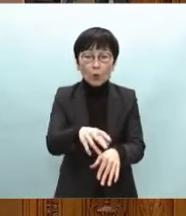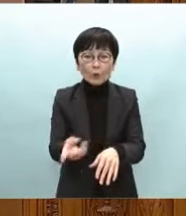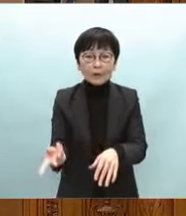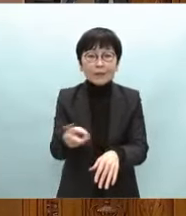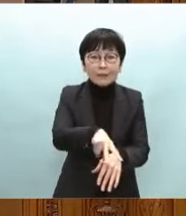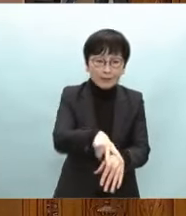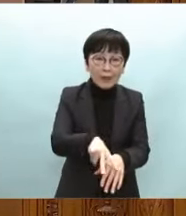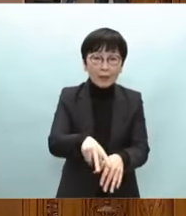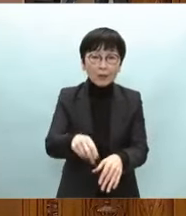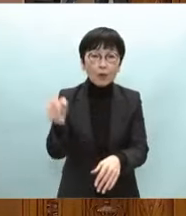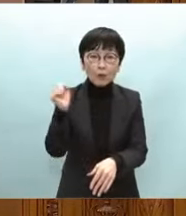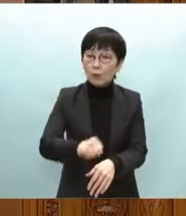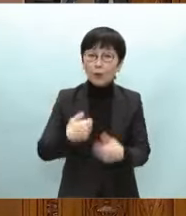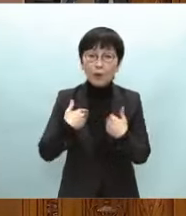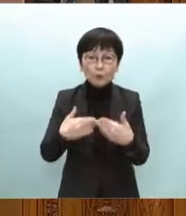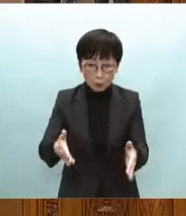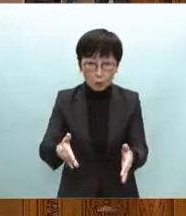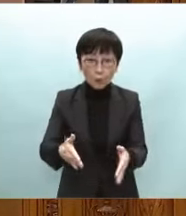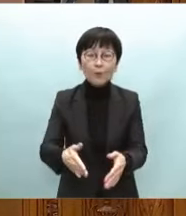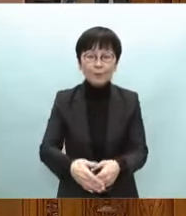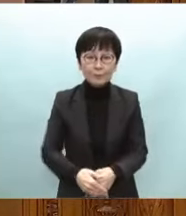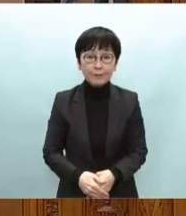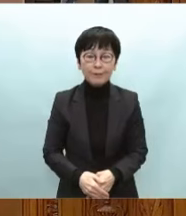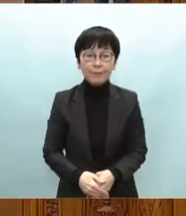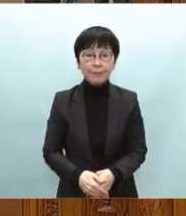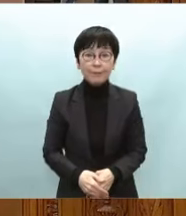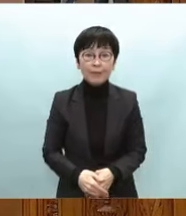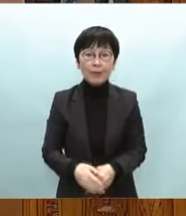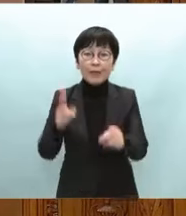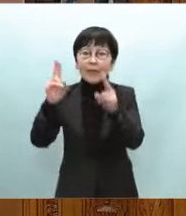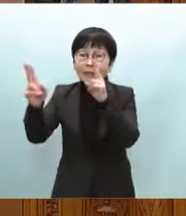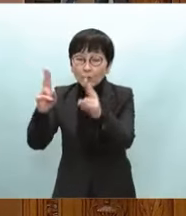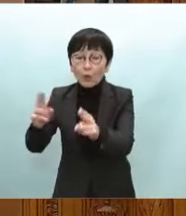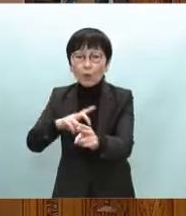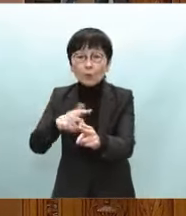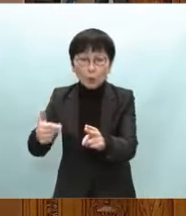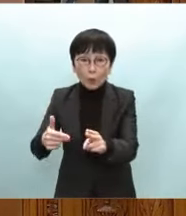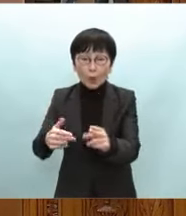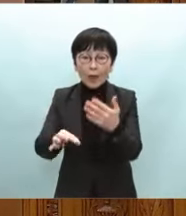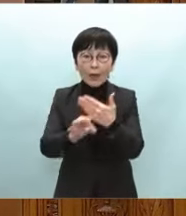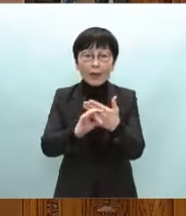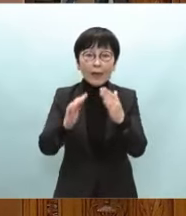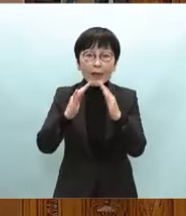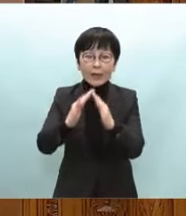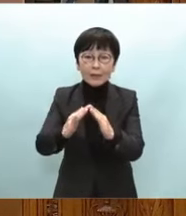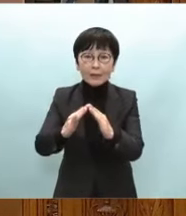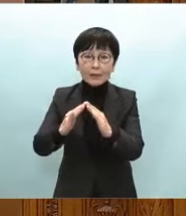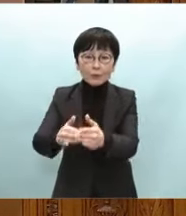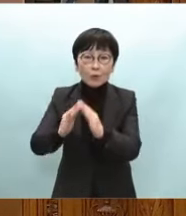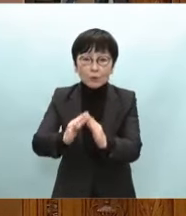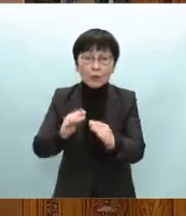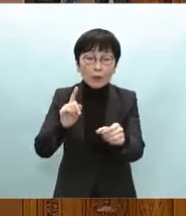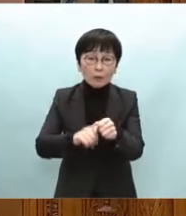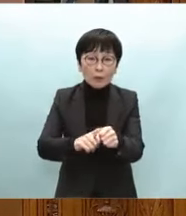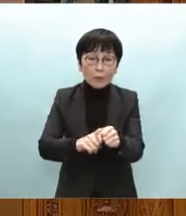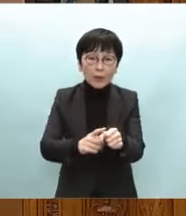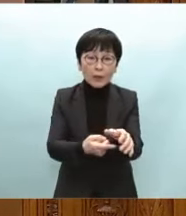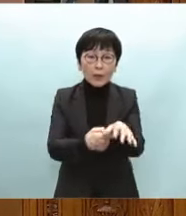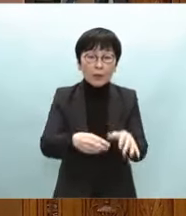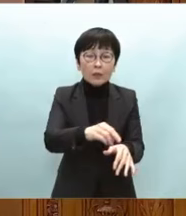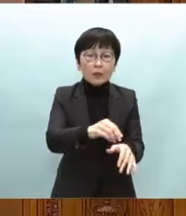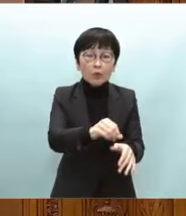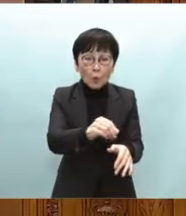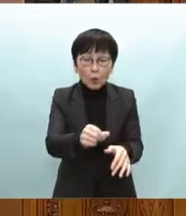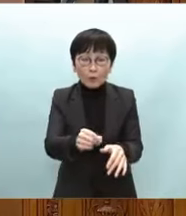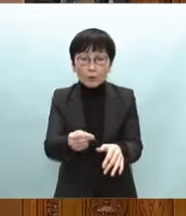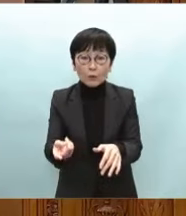不要としていますさらに企業等が仮設住宅を建てるために農地を一時転用する